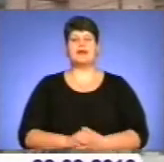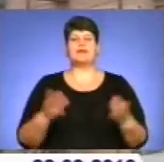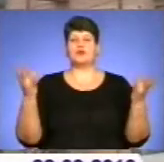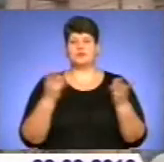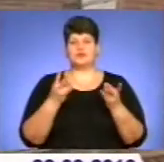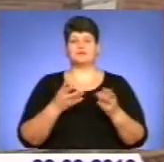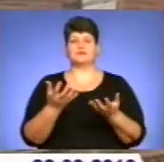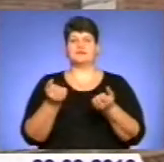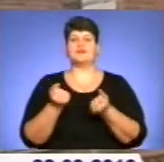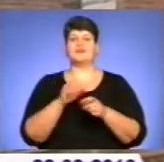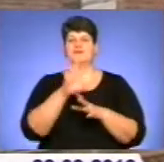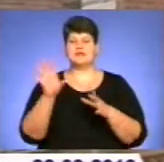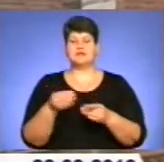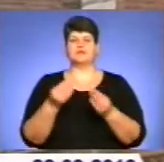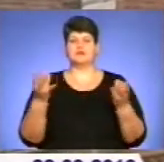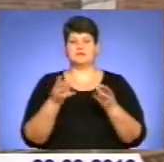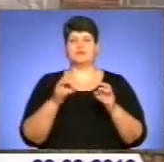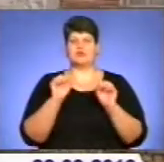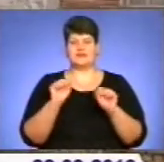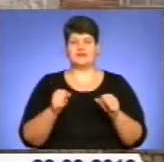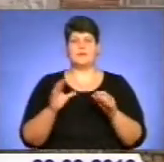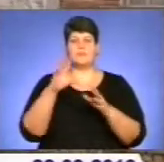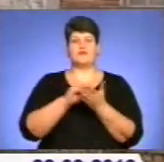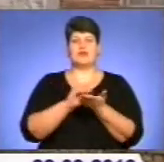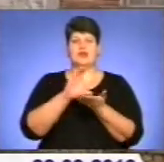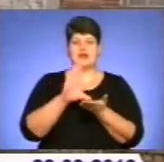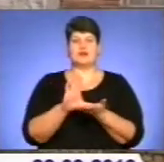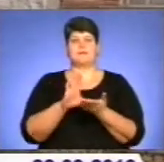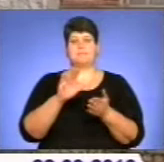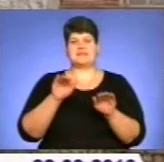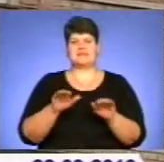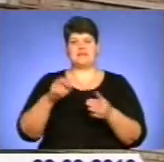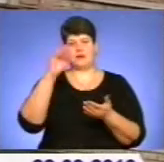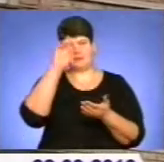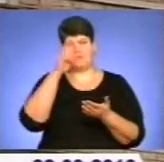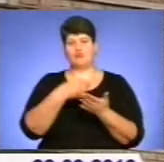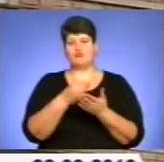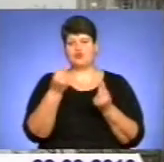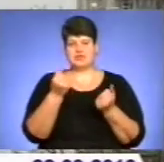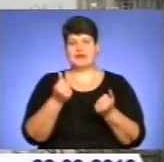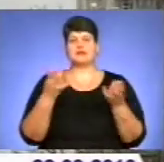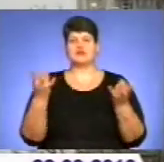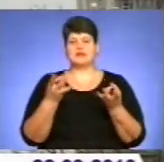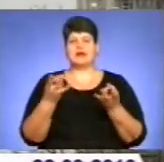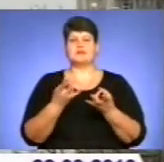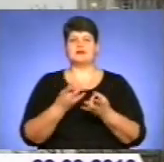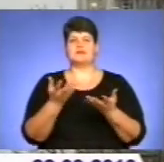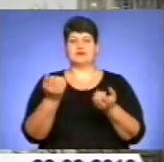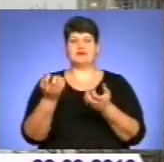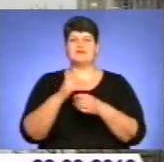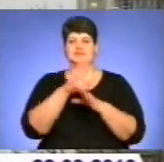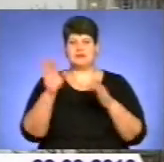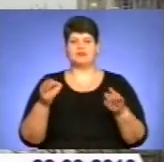задіяти всі наявні можливості щодо наповнення місцевих бюджетів, вважає Віктор Янукович. Для цього потрібно безпосередньо в регіонах задіяти усі наявні